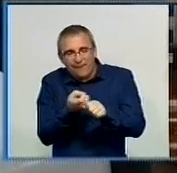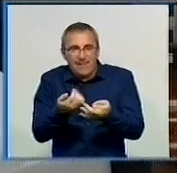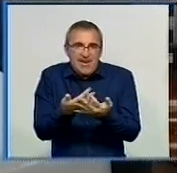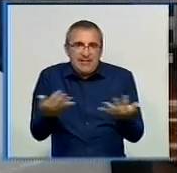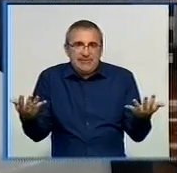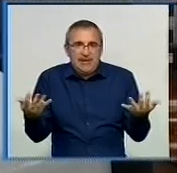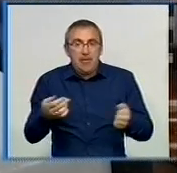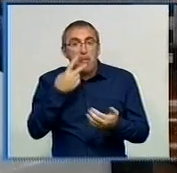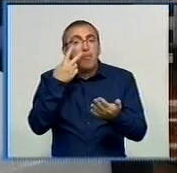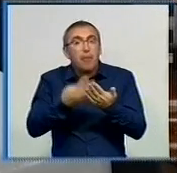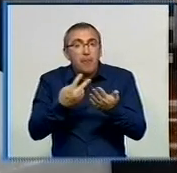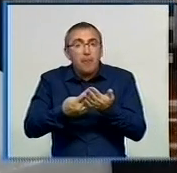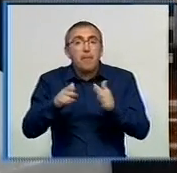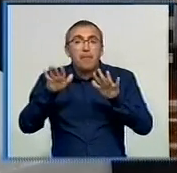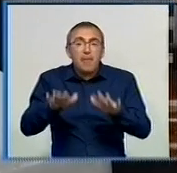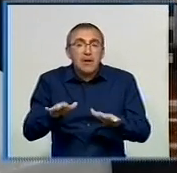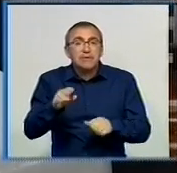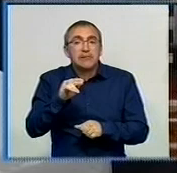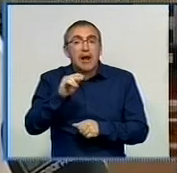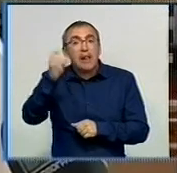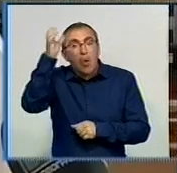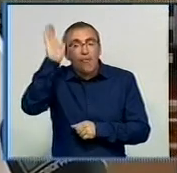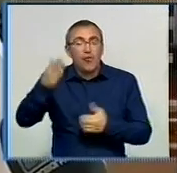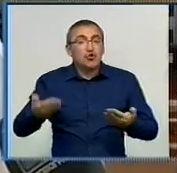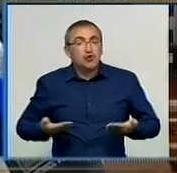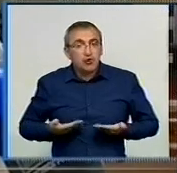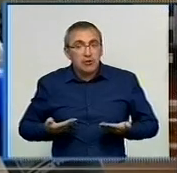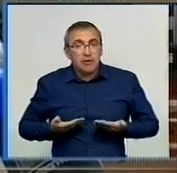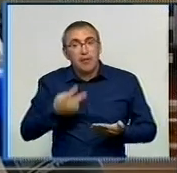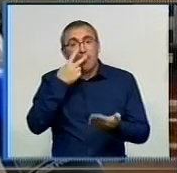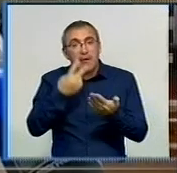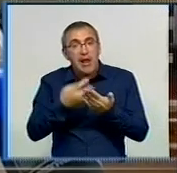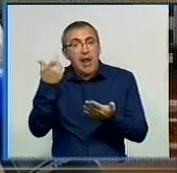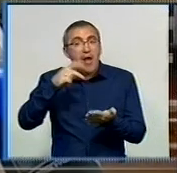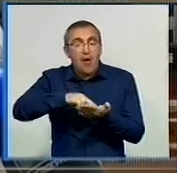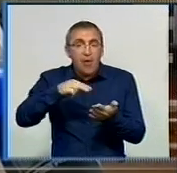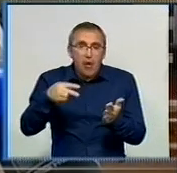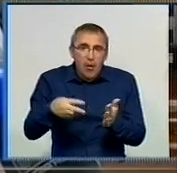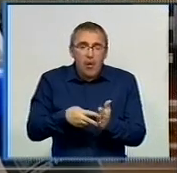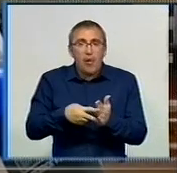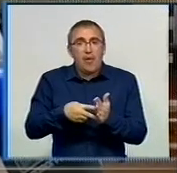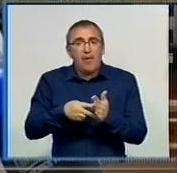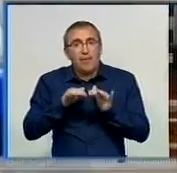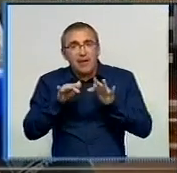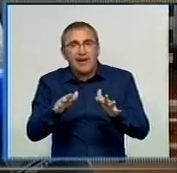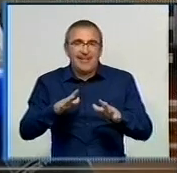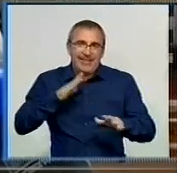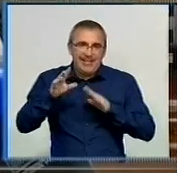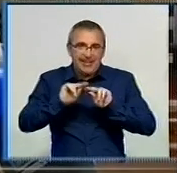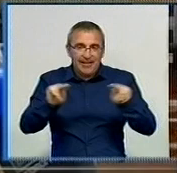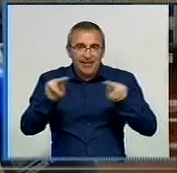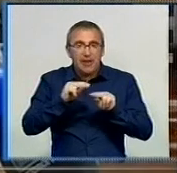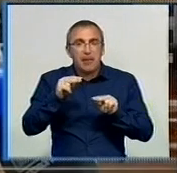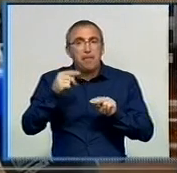місце кожної науки в житті. Ми показували і економічні науки, проводили економічні тренінги, тренінги з